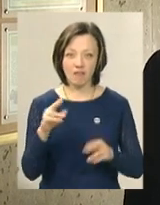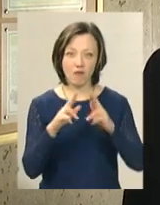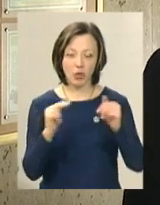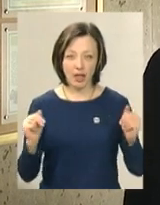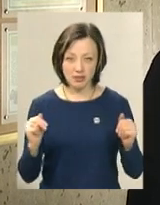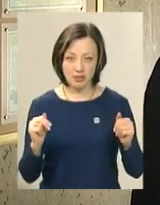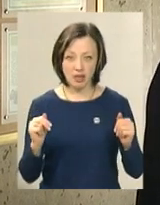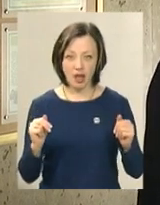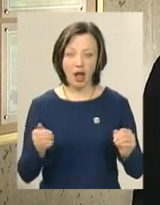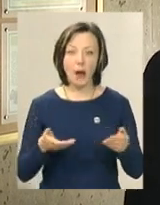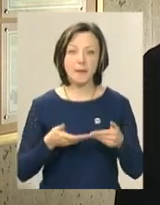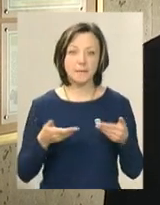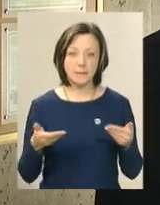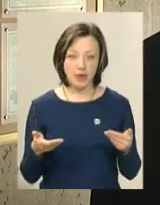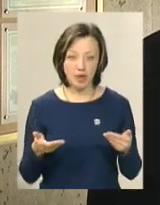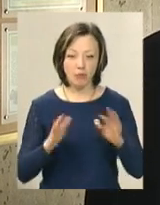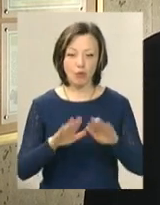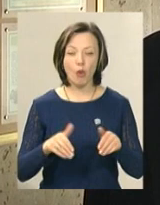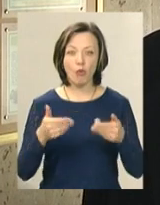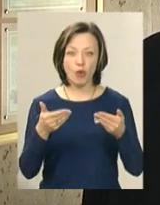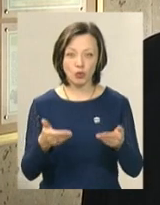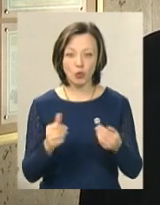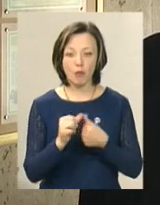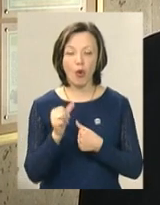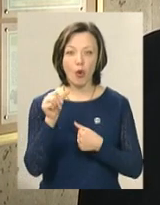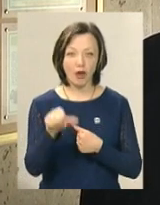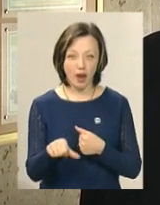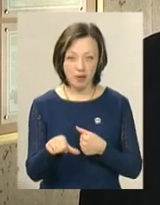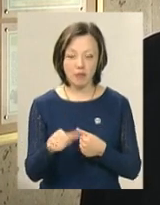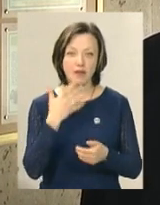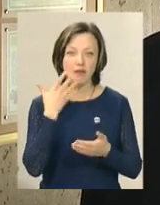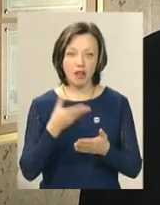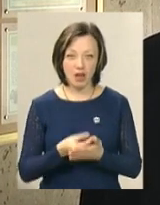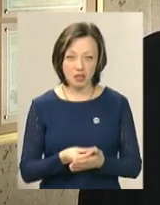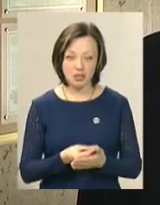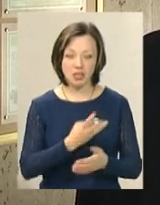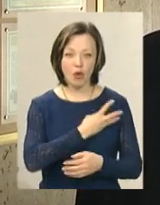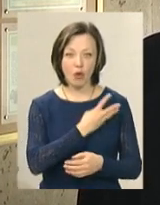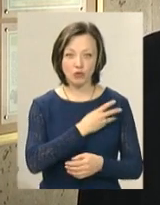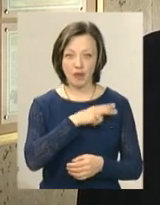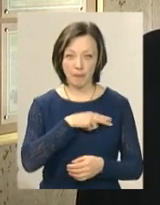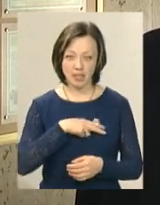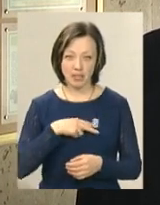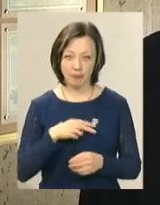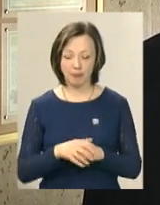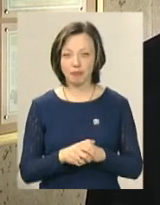ми пропонуємо окремі власні заохочувальні призи.